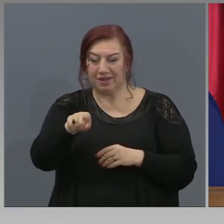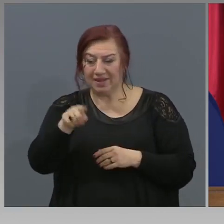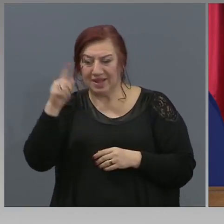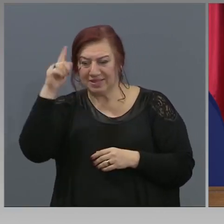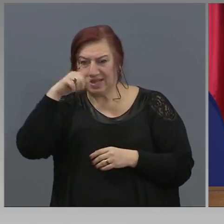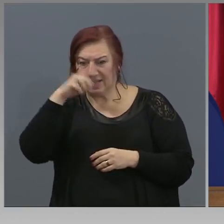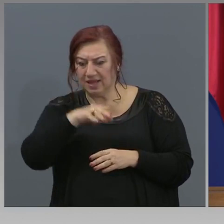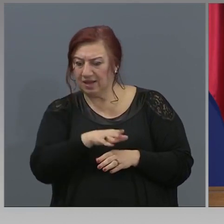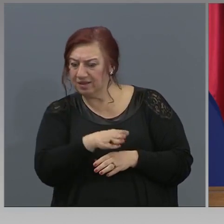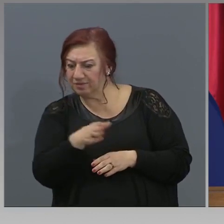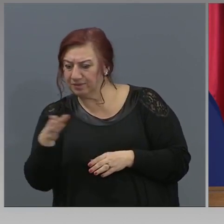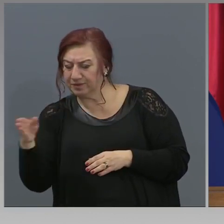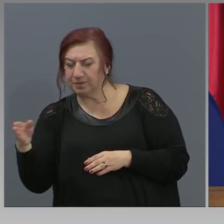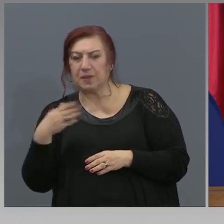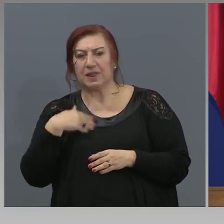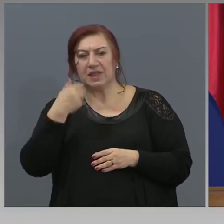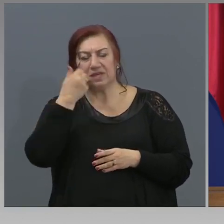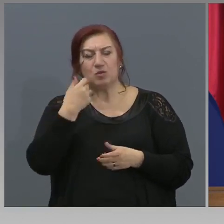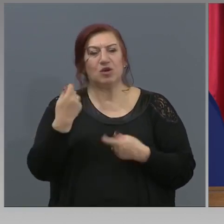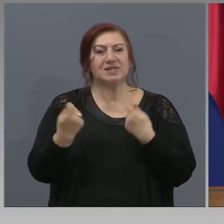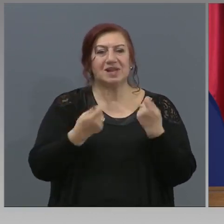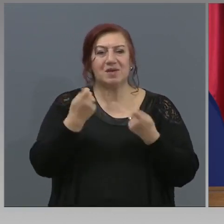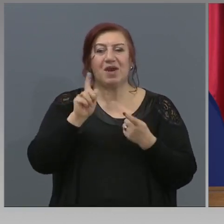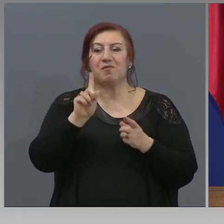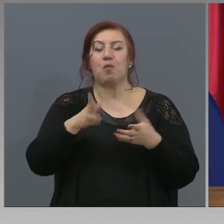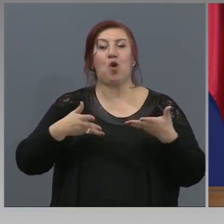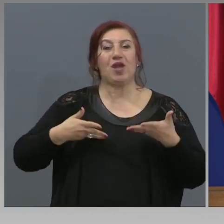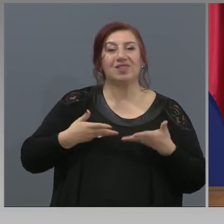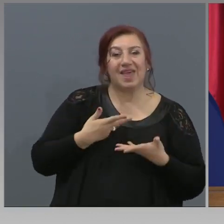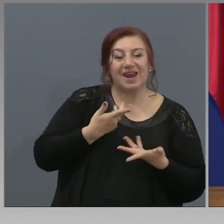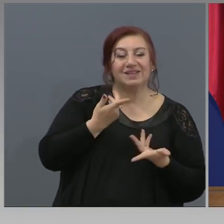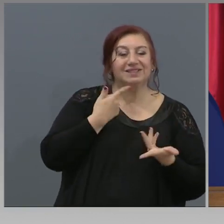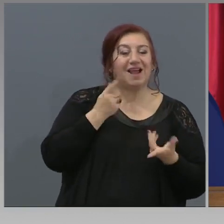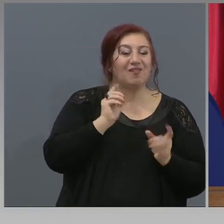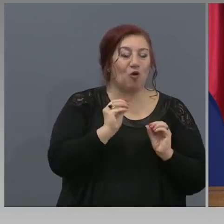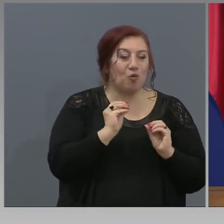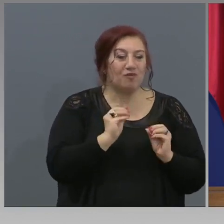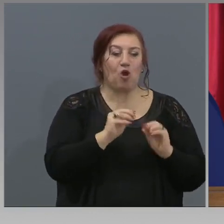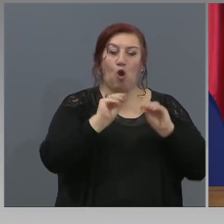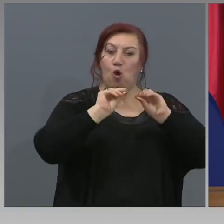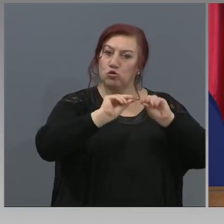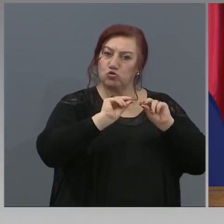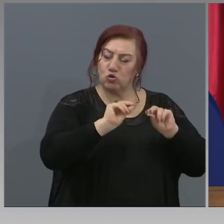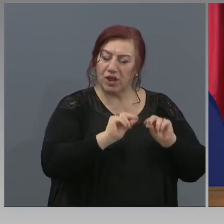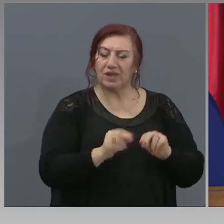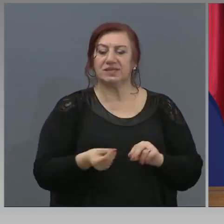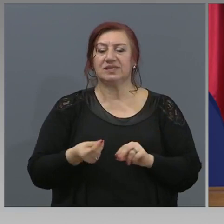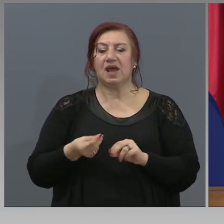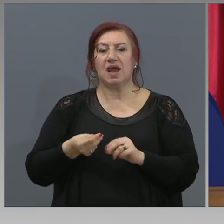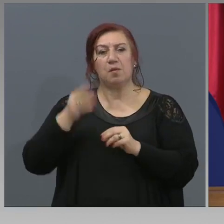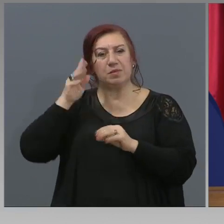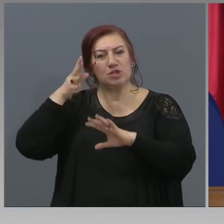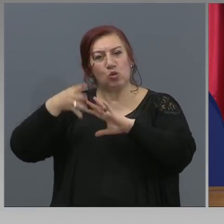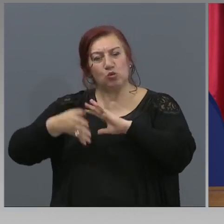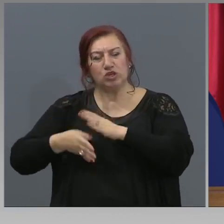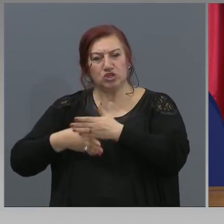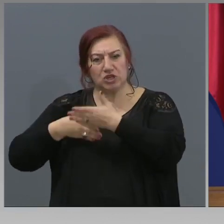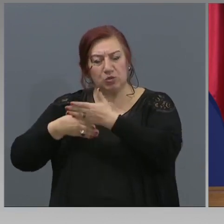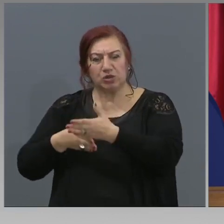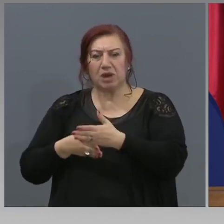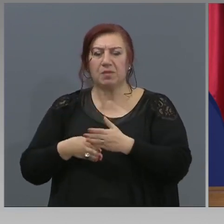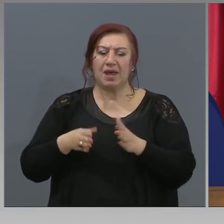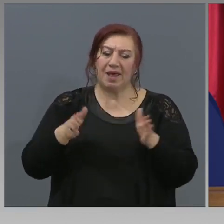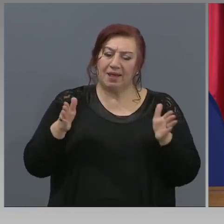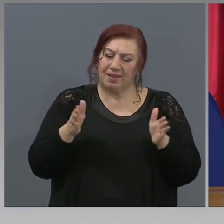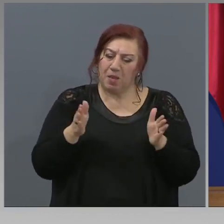занимания по интереси, за консултации, за психологическа подкрепа при намален режим до 2-3 часа. Ако в момента